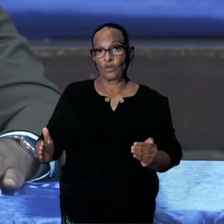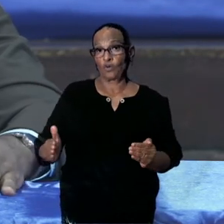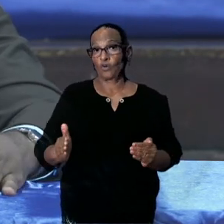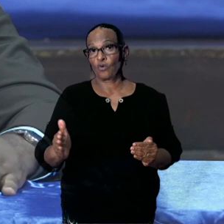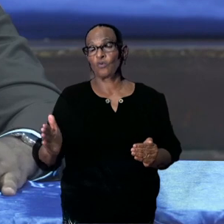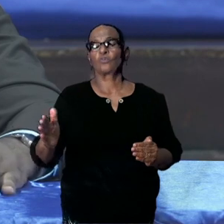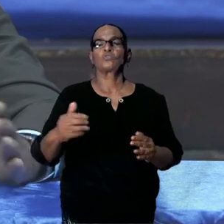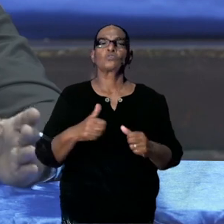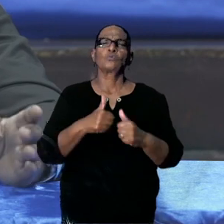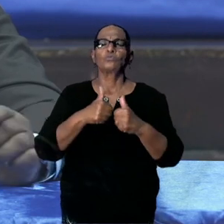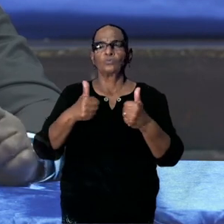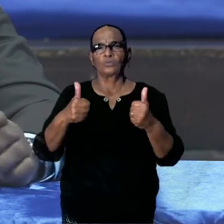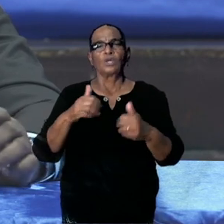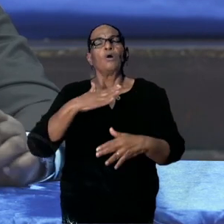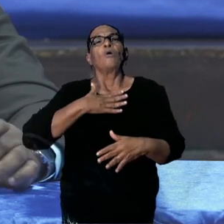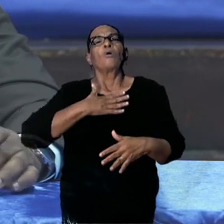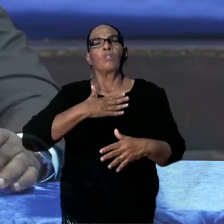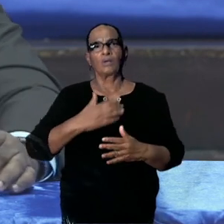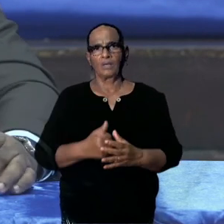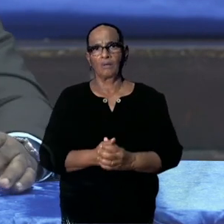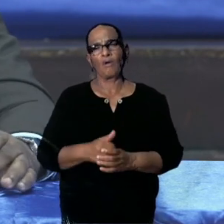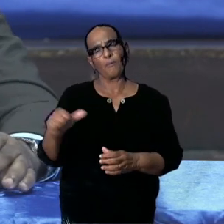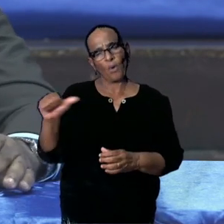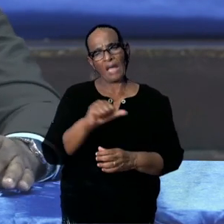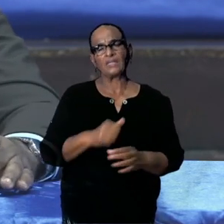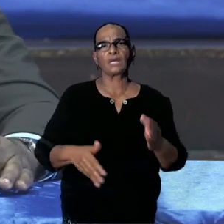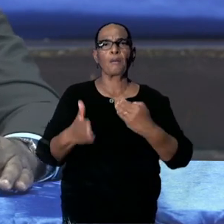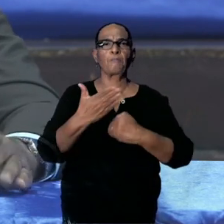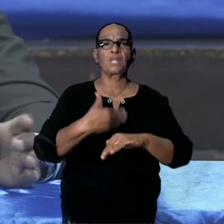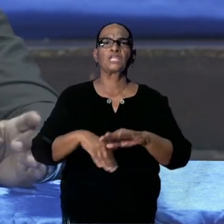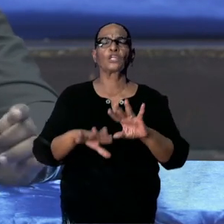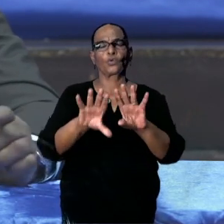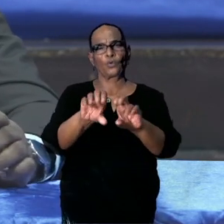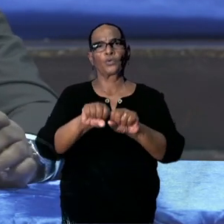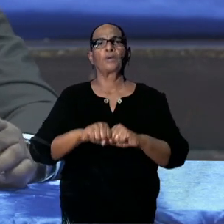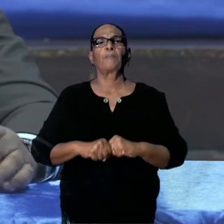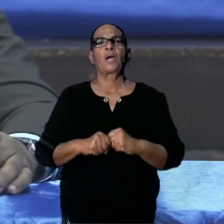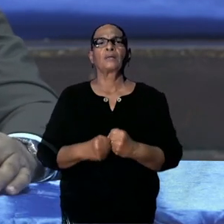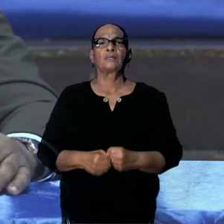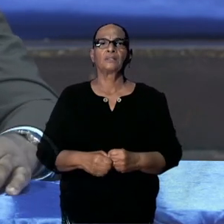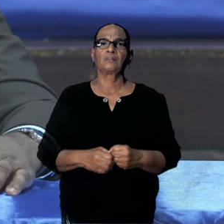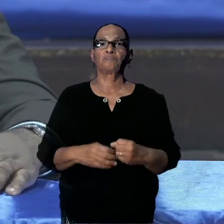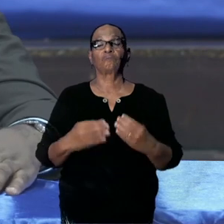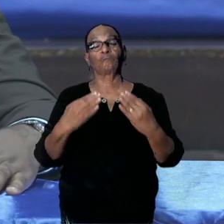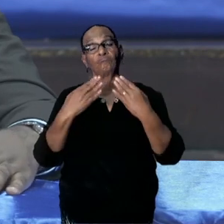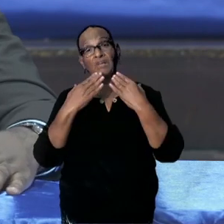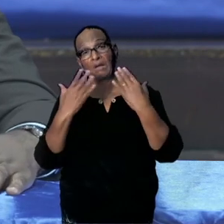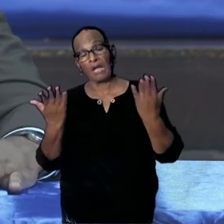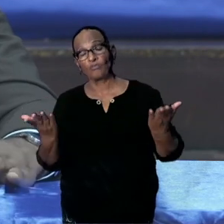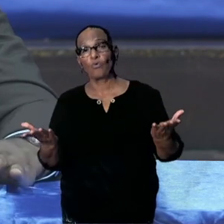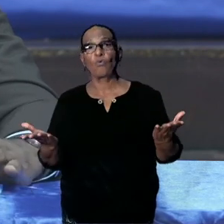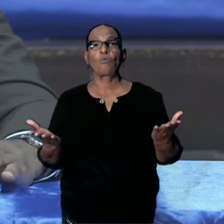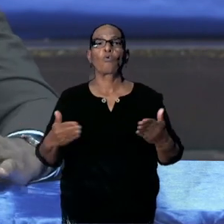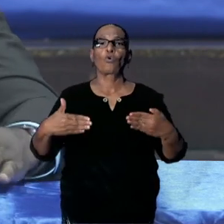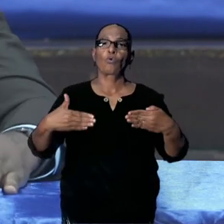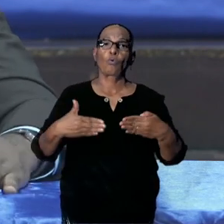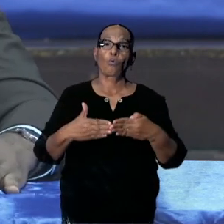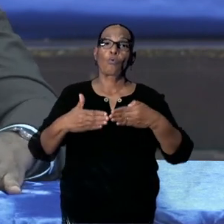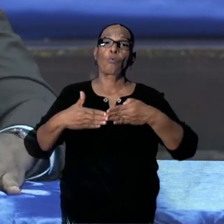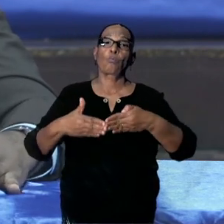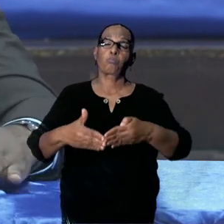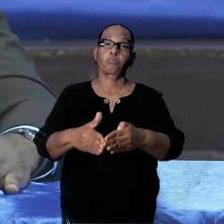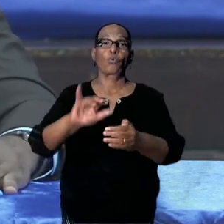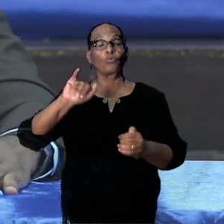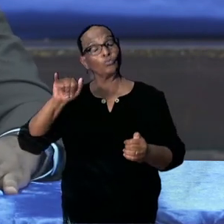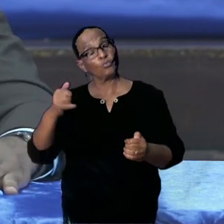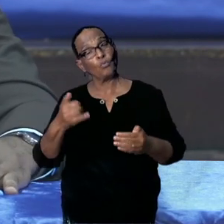patrouilles te doen. gelukkig hebben we niet al te lang terug een schenke mogen ontvangen van een nieuwe boot. En die gaan we